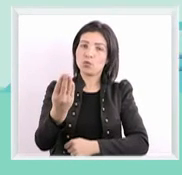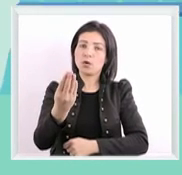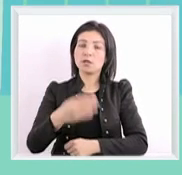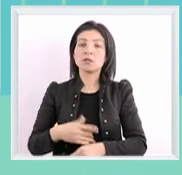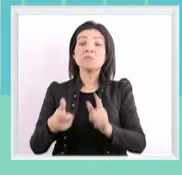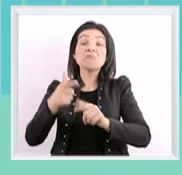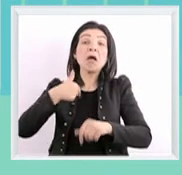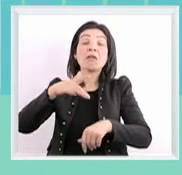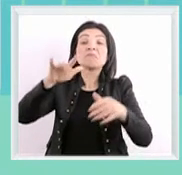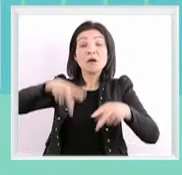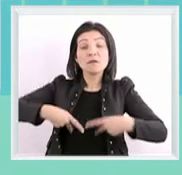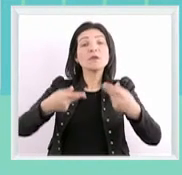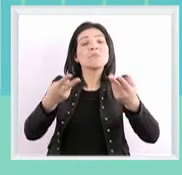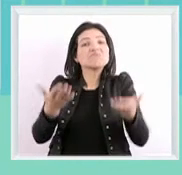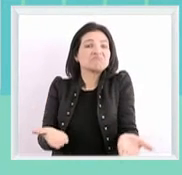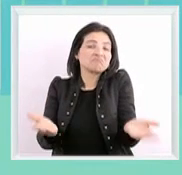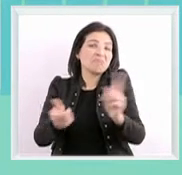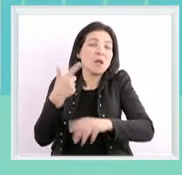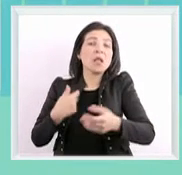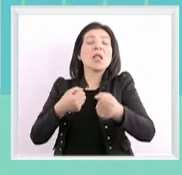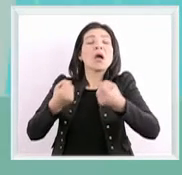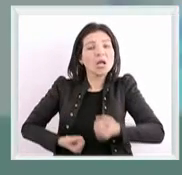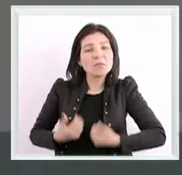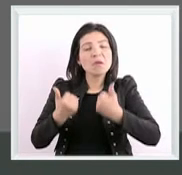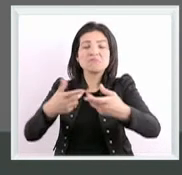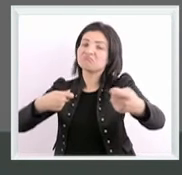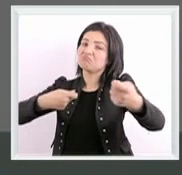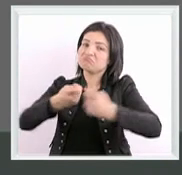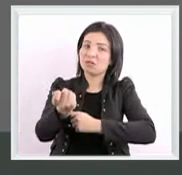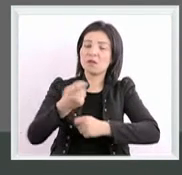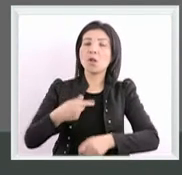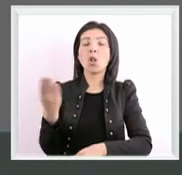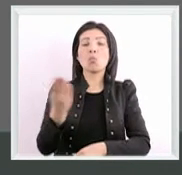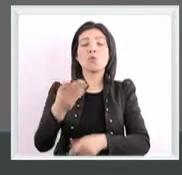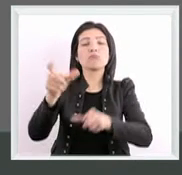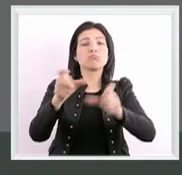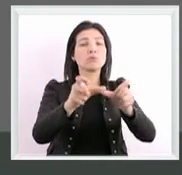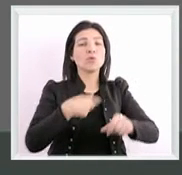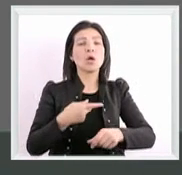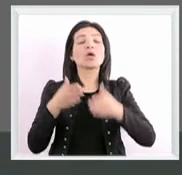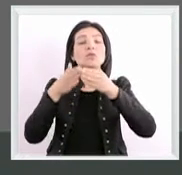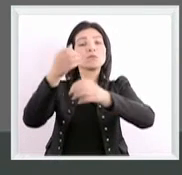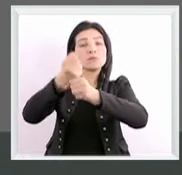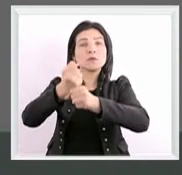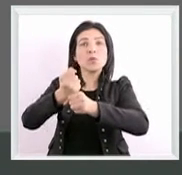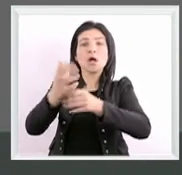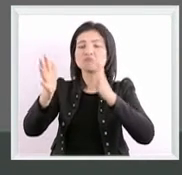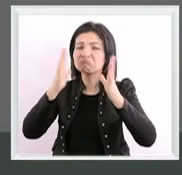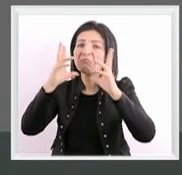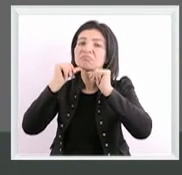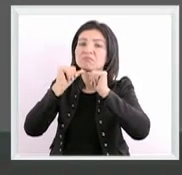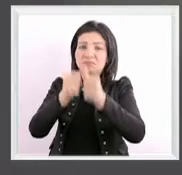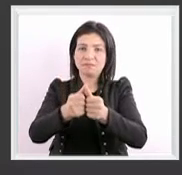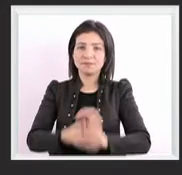خطر في الواقع نجمو يلقى ورواحهم قدام خدمات اللي ما تستجيبش الخصوصية كل طلب عمل ويضيعهم في مدهات